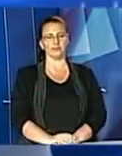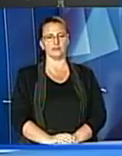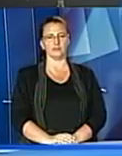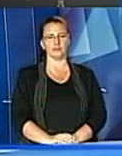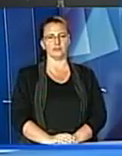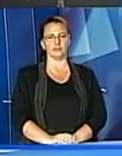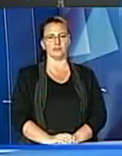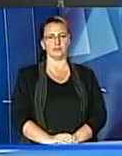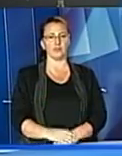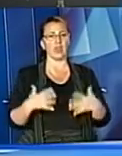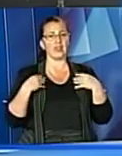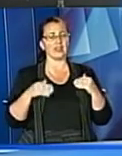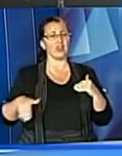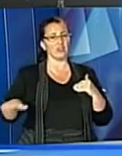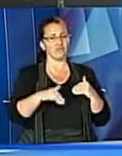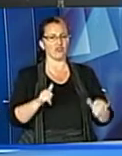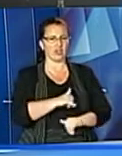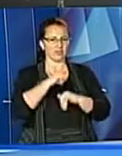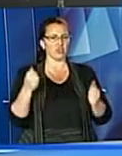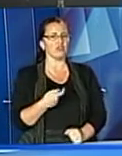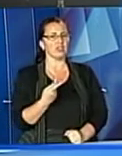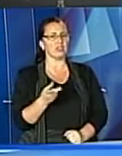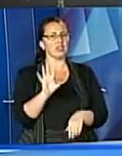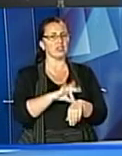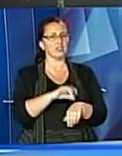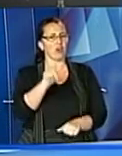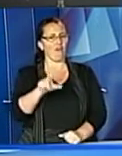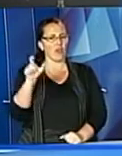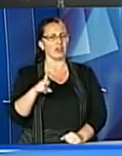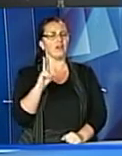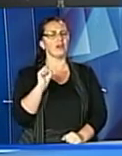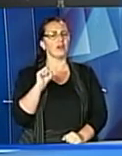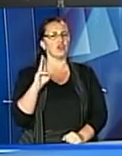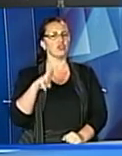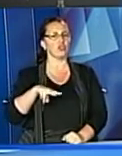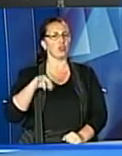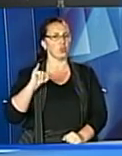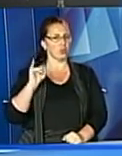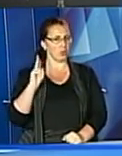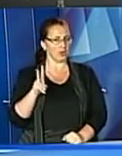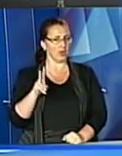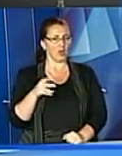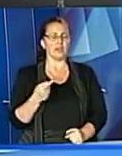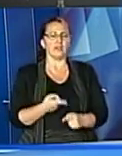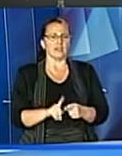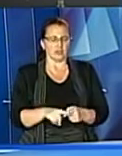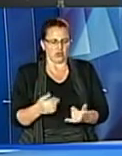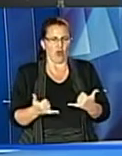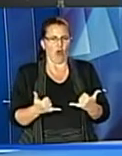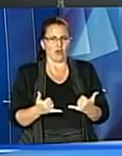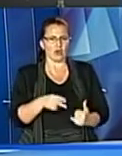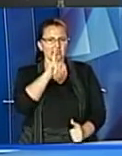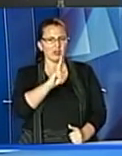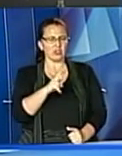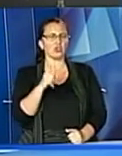Музика На Львівщині збільшилася кількість хворих на кашлюк. За останні сім місяців на цю недугу захворіло 166